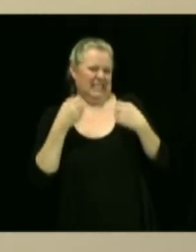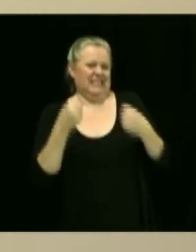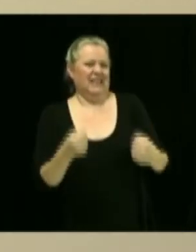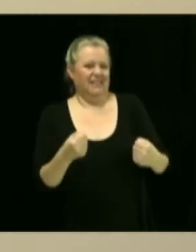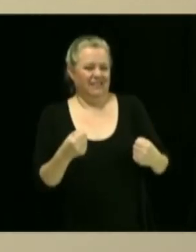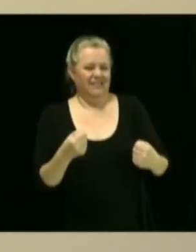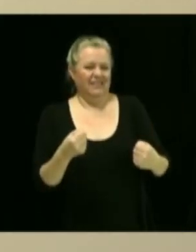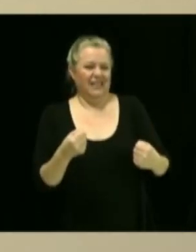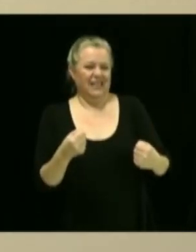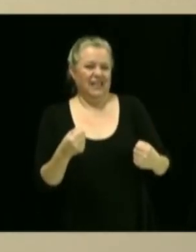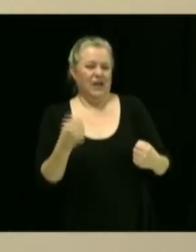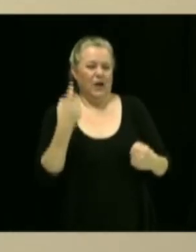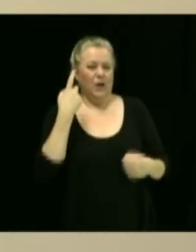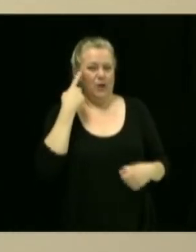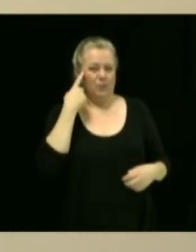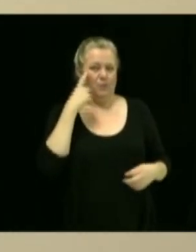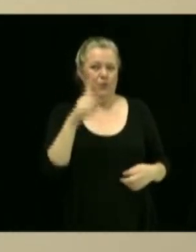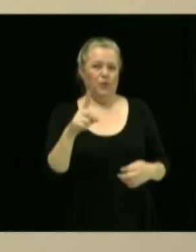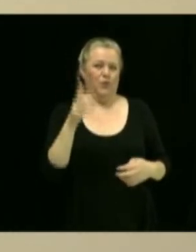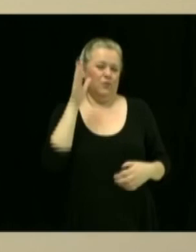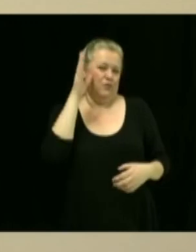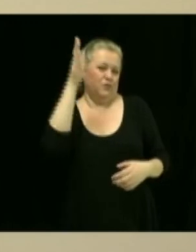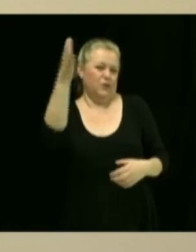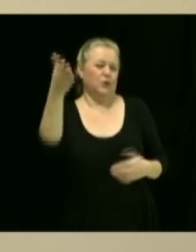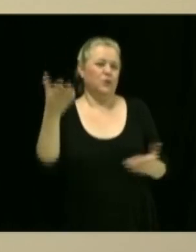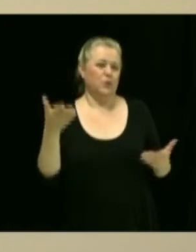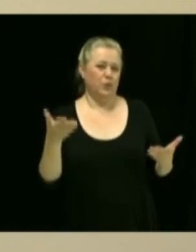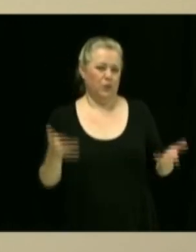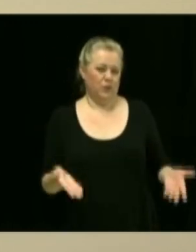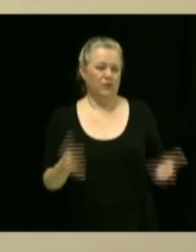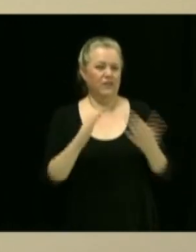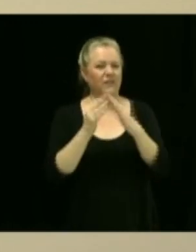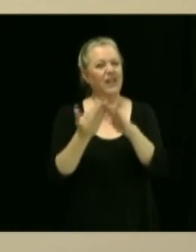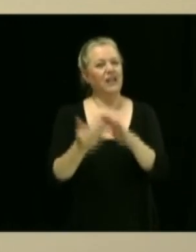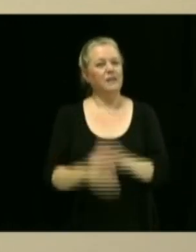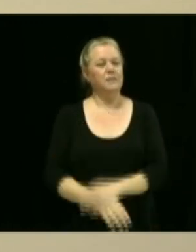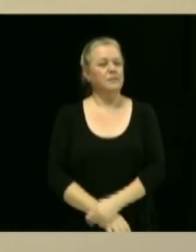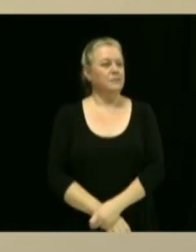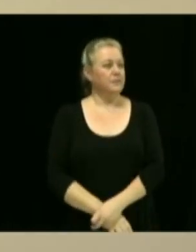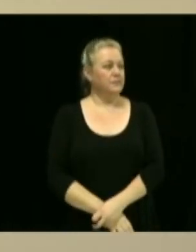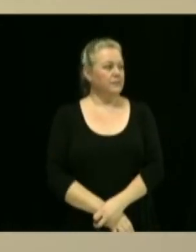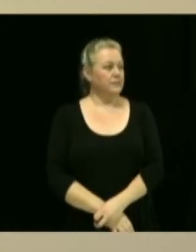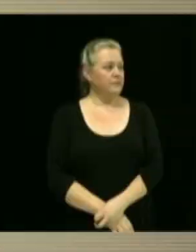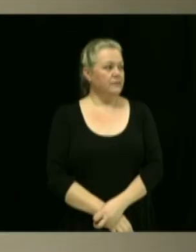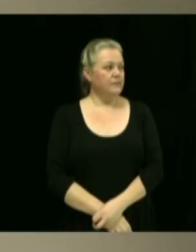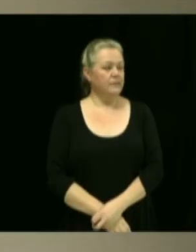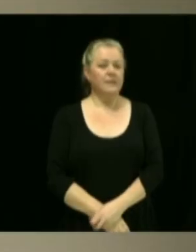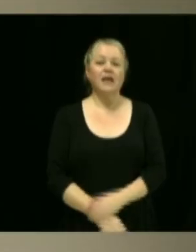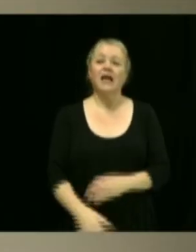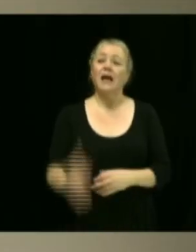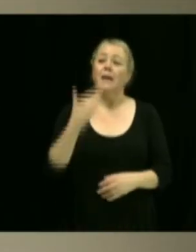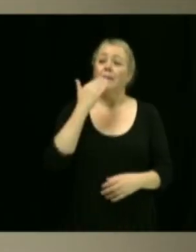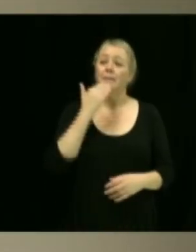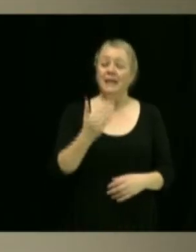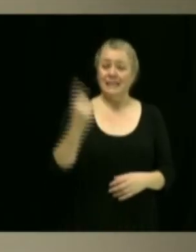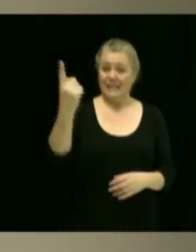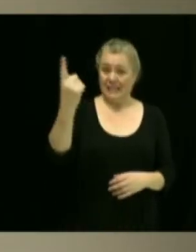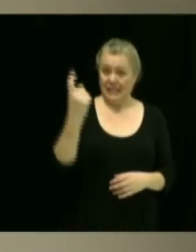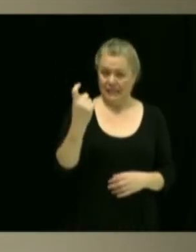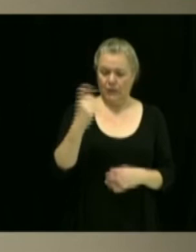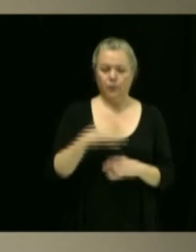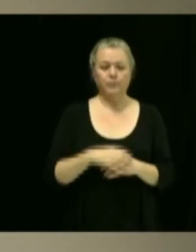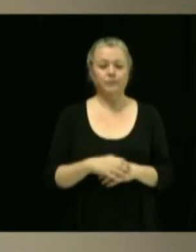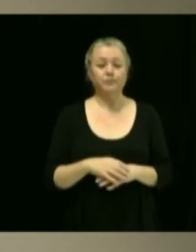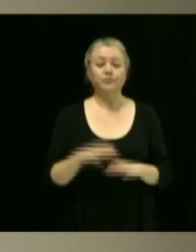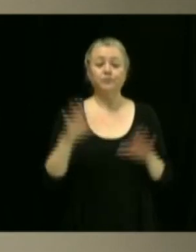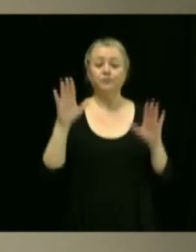le futur durable de la ville. Merci pour ta question. Toute la question de la